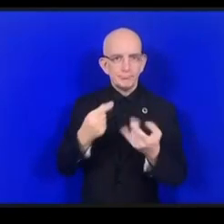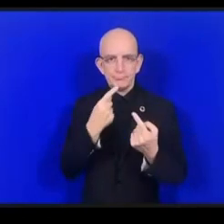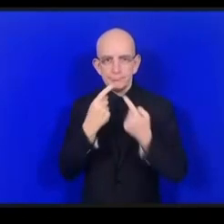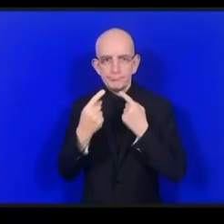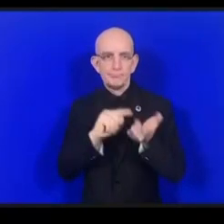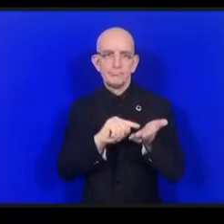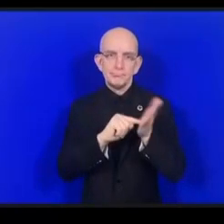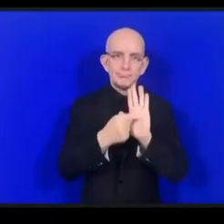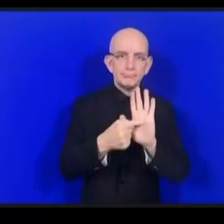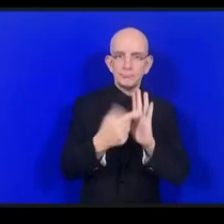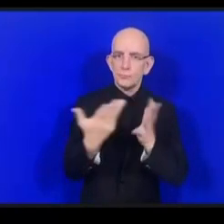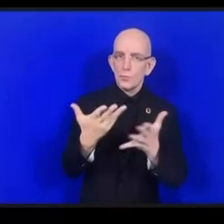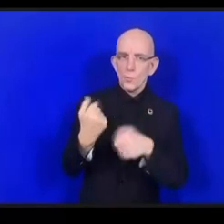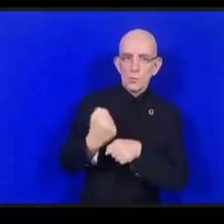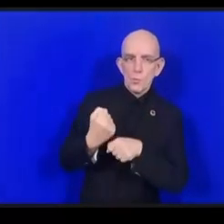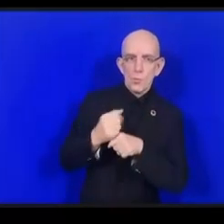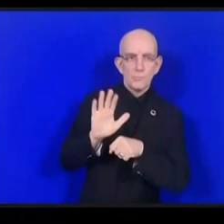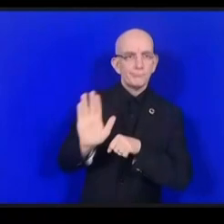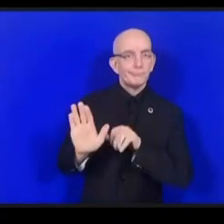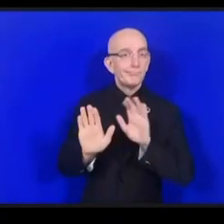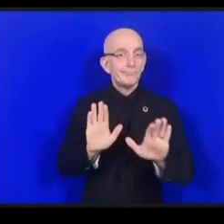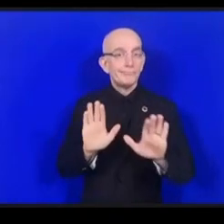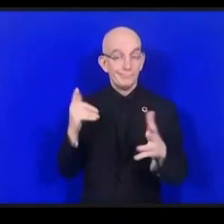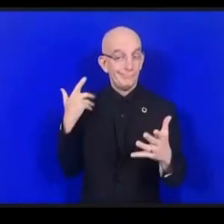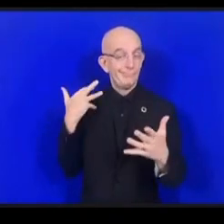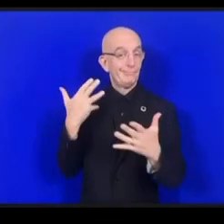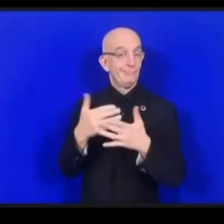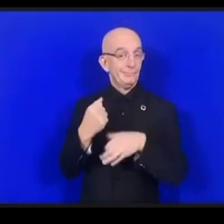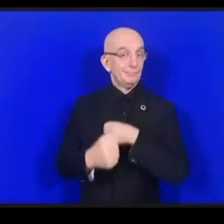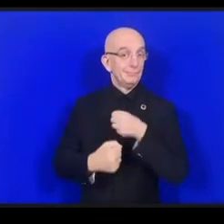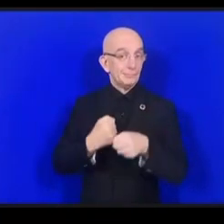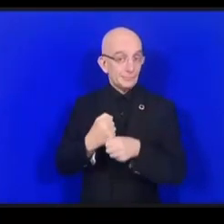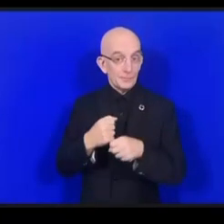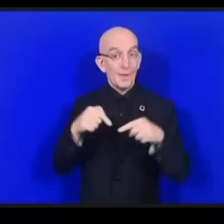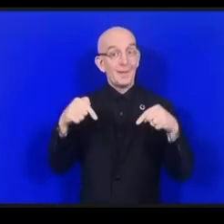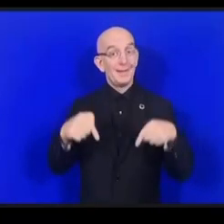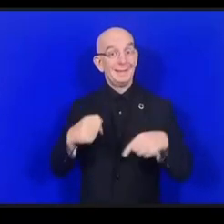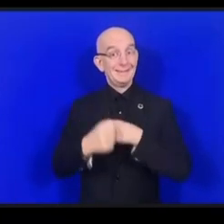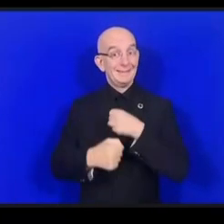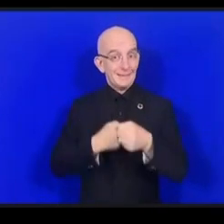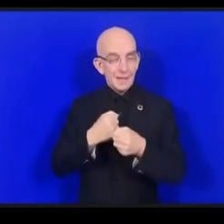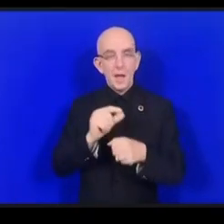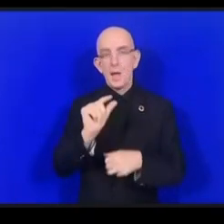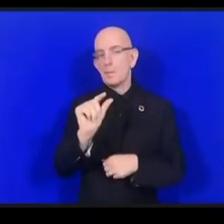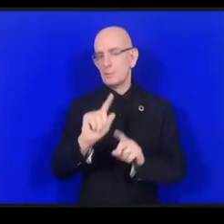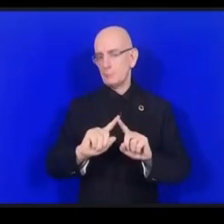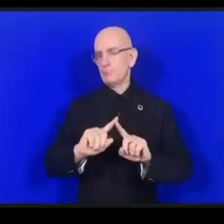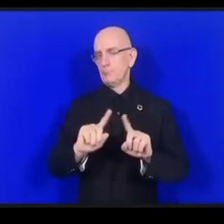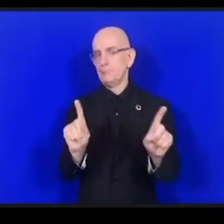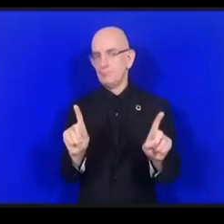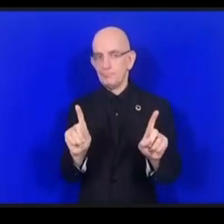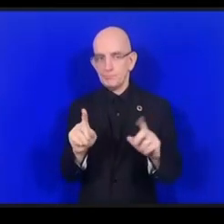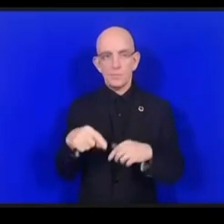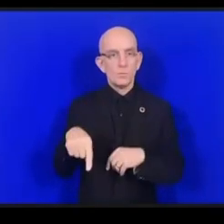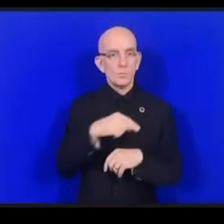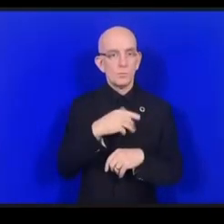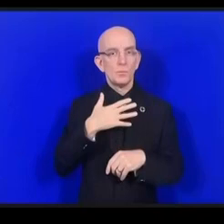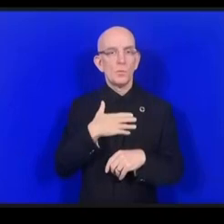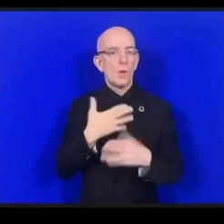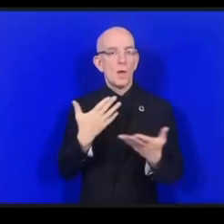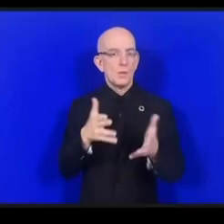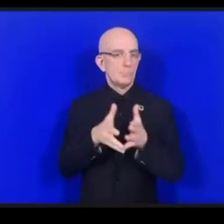أما هذه السنة فسوف ننتهج نهجا جديدا وزميلة يوتا سوف